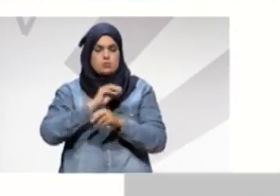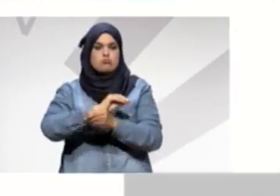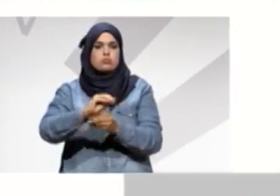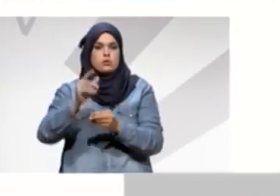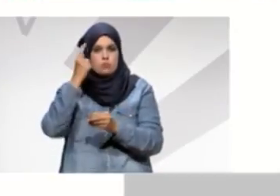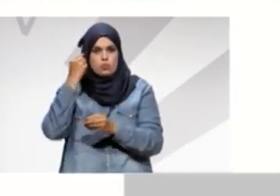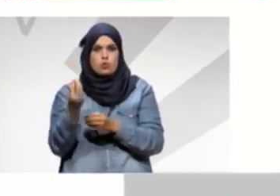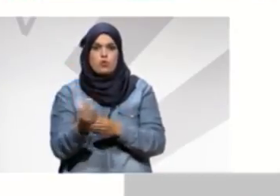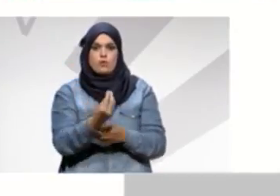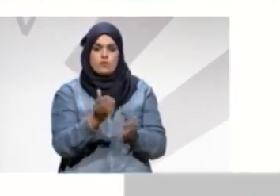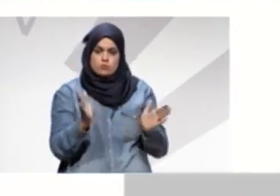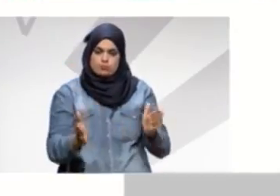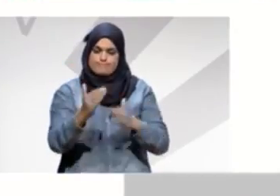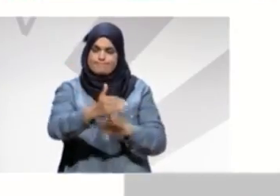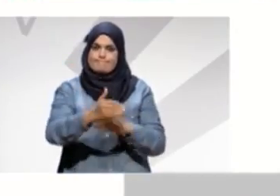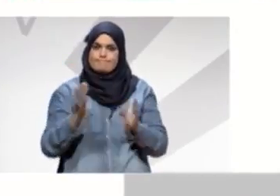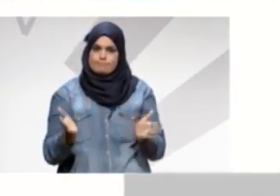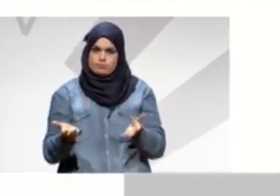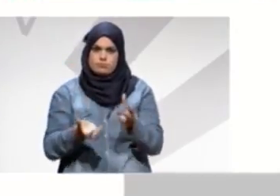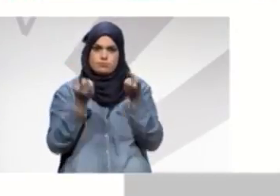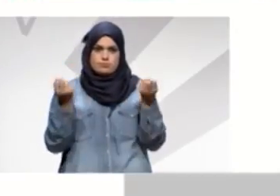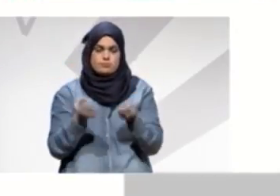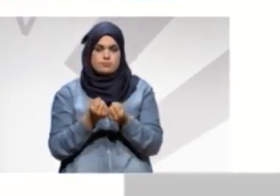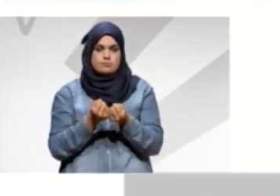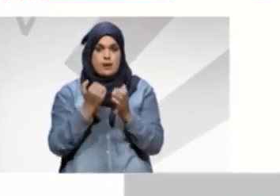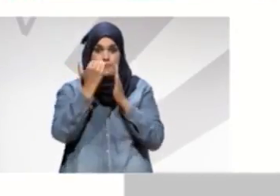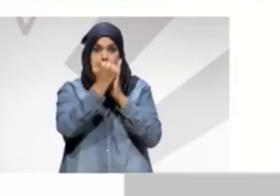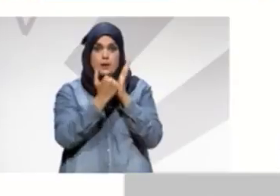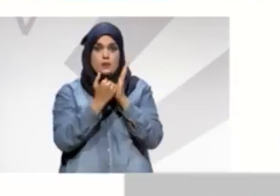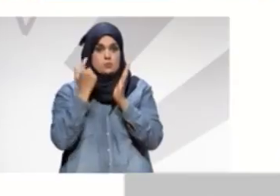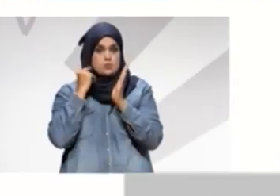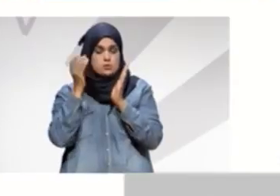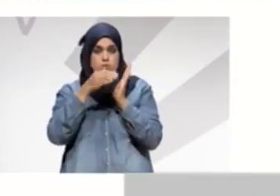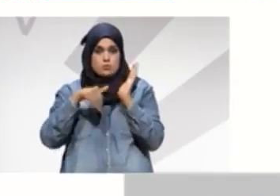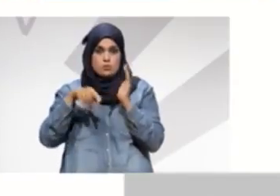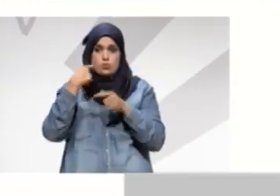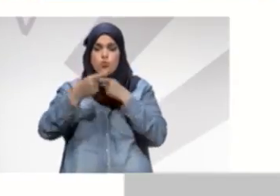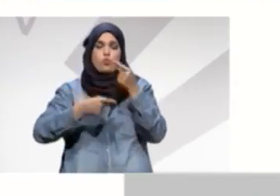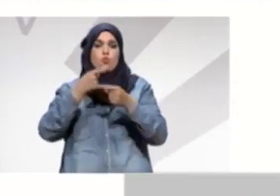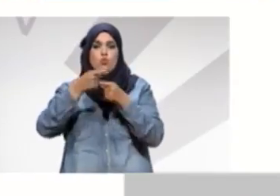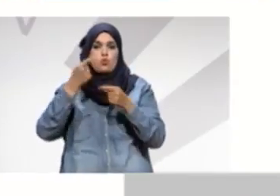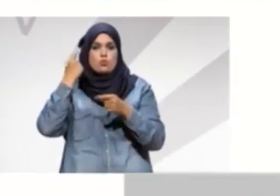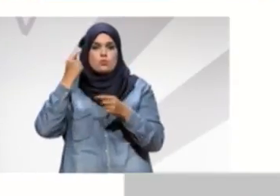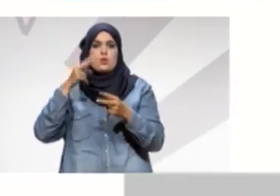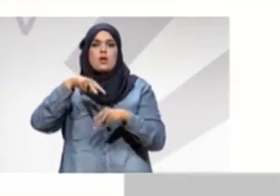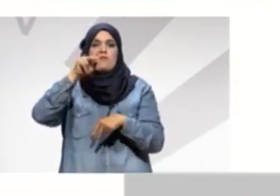والإيحاطة الكاملة البرنامج اللي سمعتوه نسمعوه فيه كل يوم من 2011